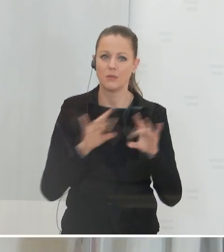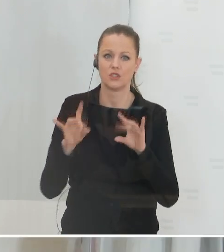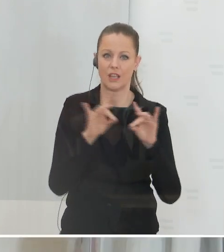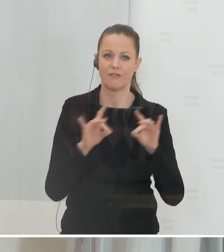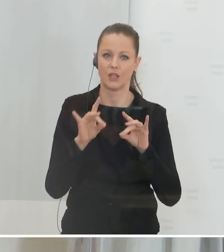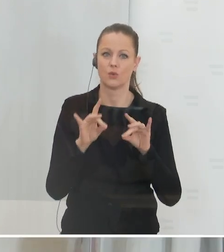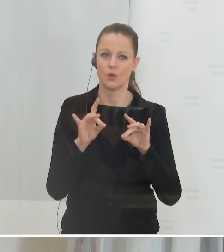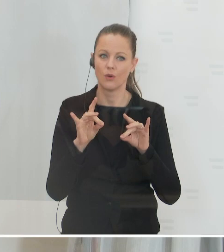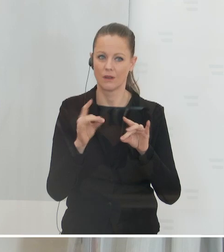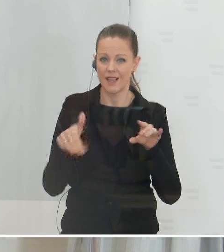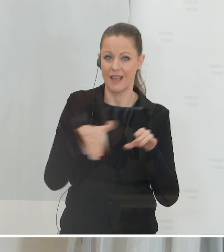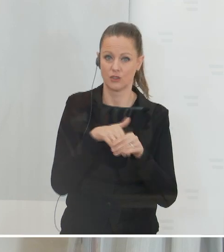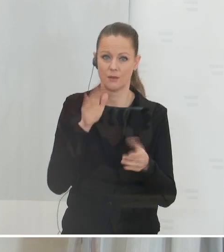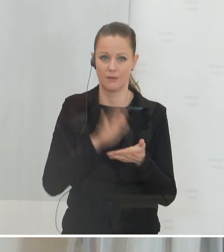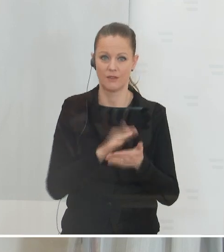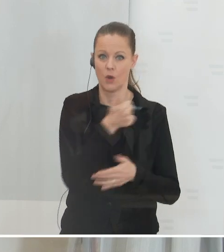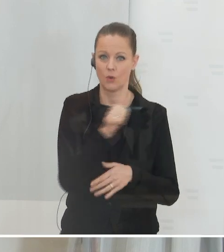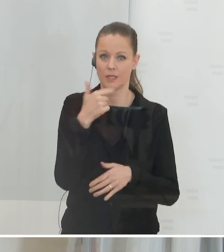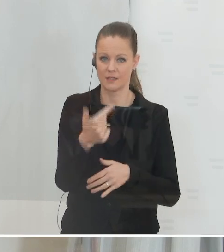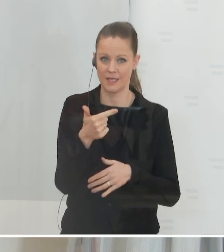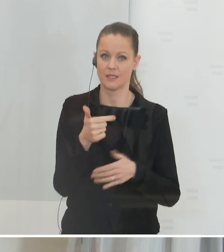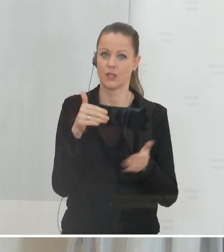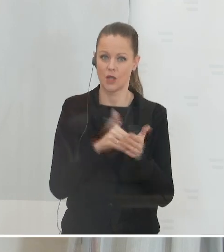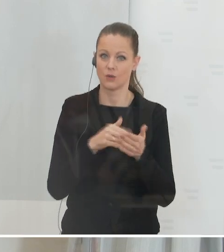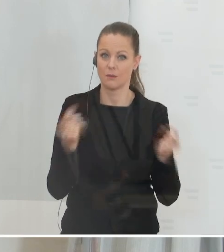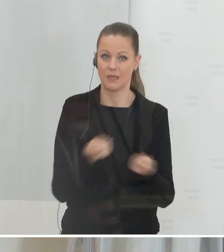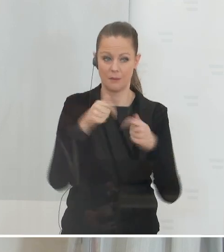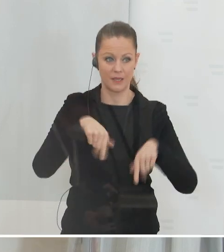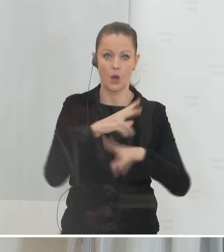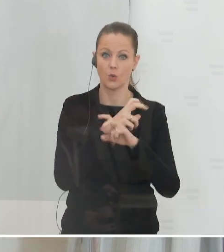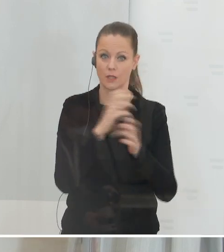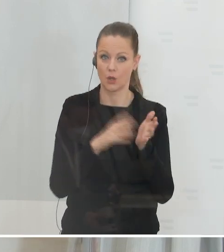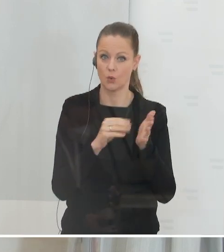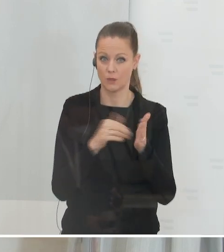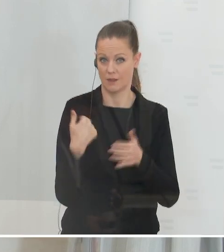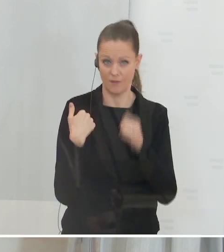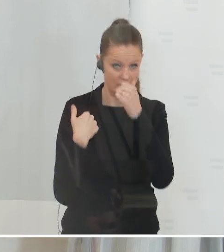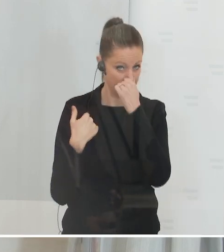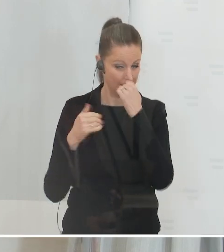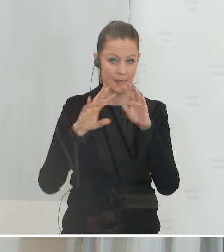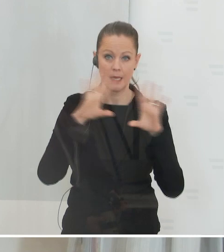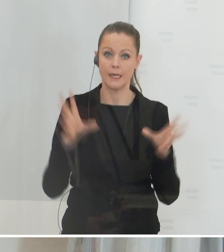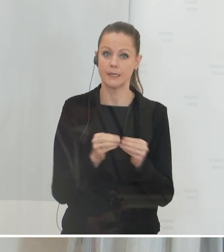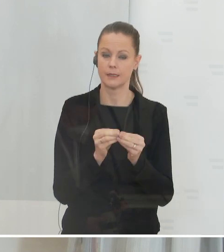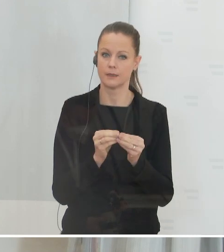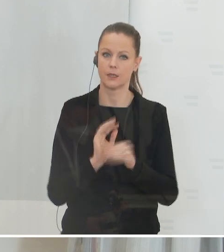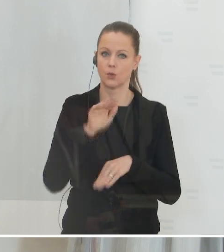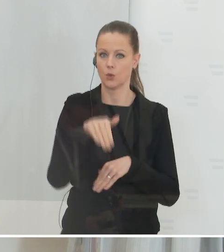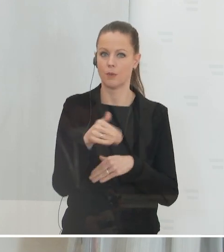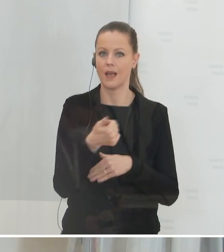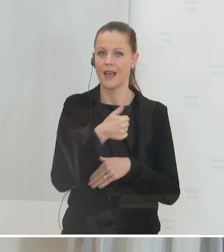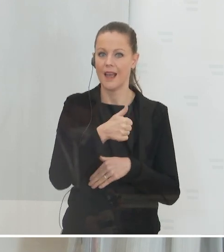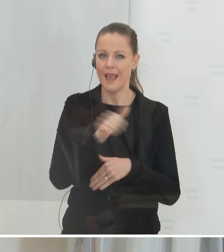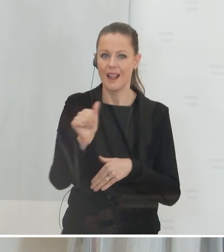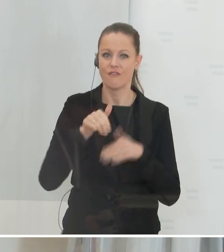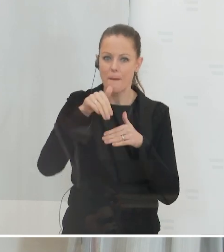in den Betrieben gehalten. Sie wurde von 120.000 Betrieben in Österreich genutzt. Es sind insgesamt über 11